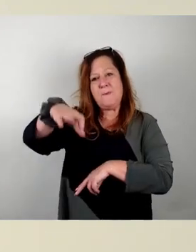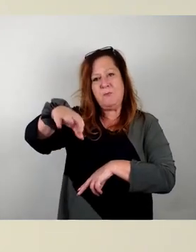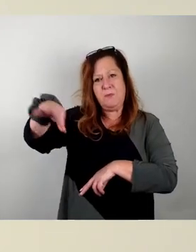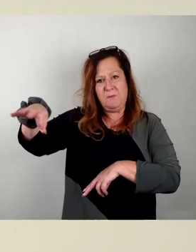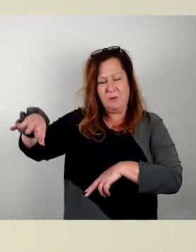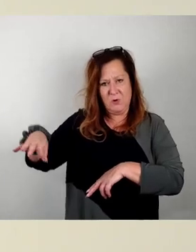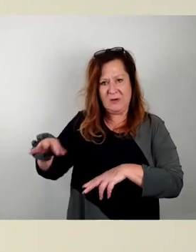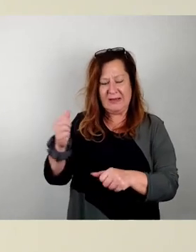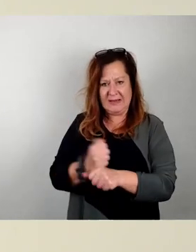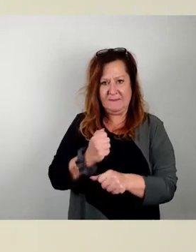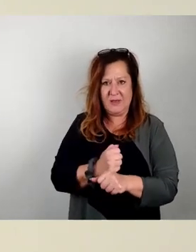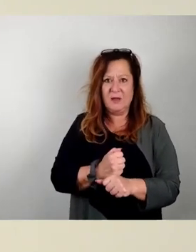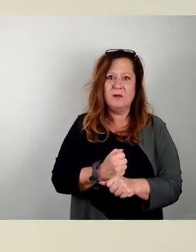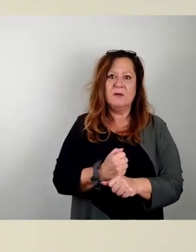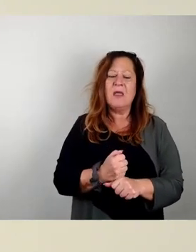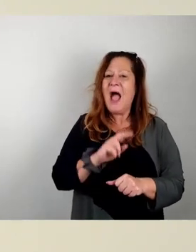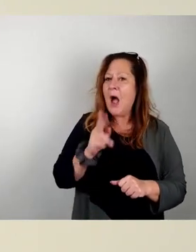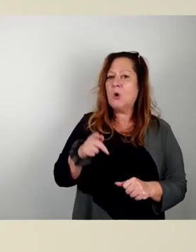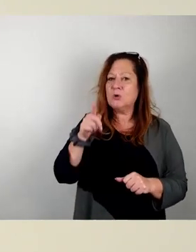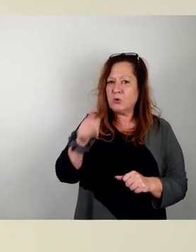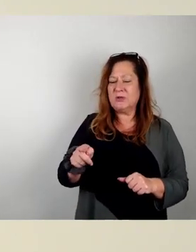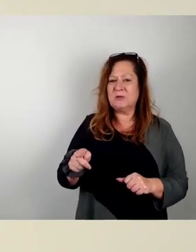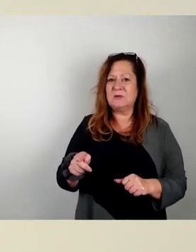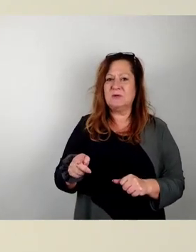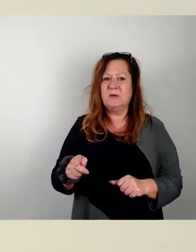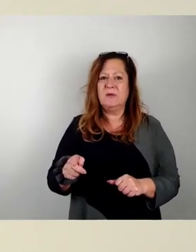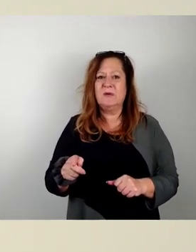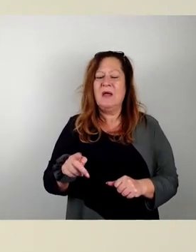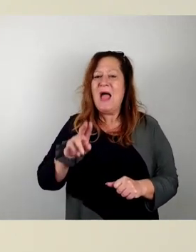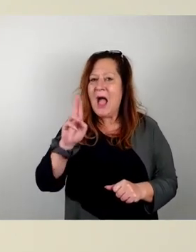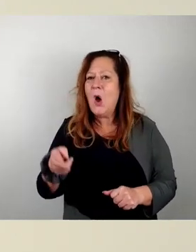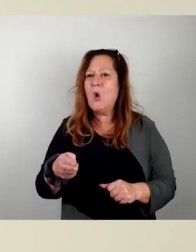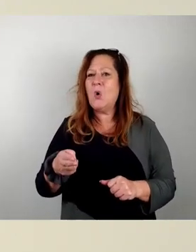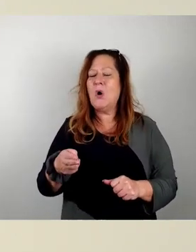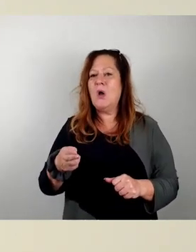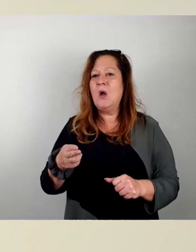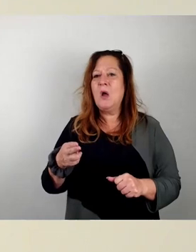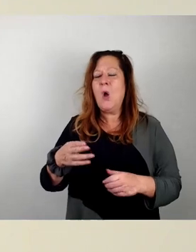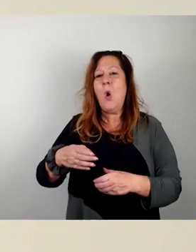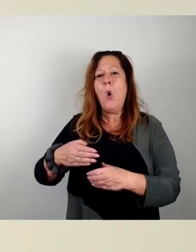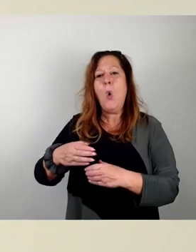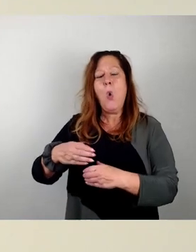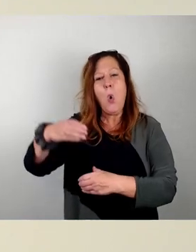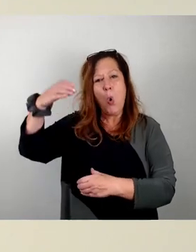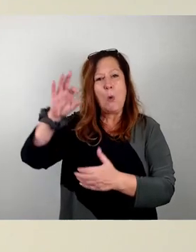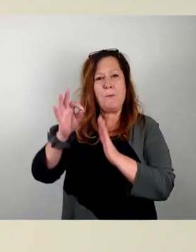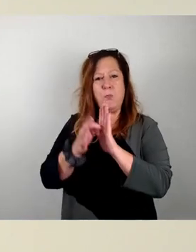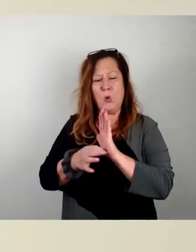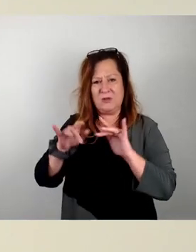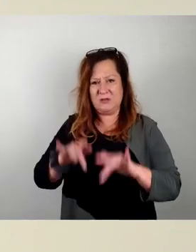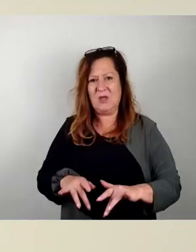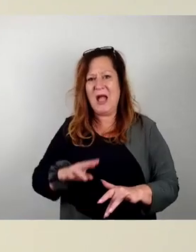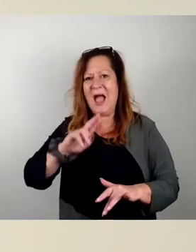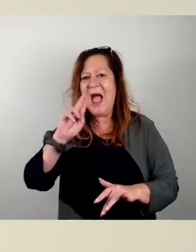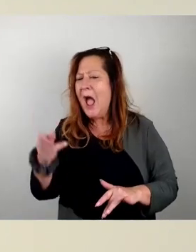Auch das ist so, dass dort eben wirklich entsprechende Hochpunkte gegeben sind. Und es ist auch nicht